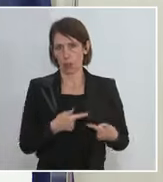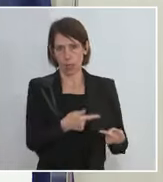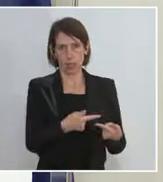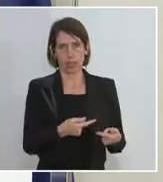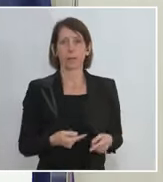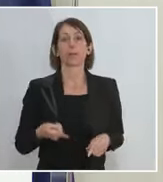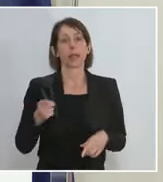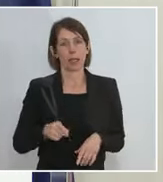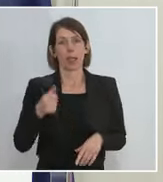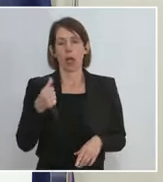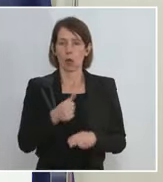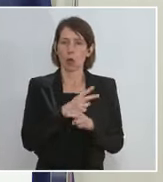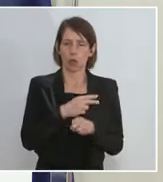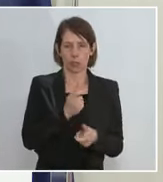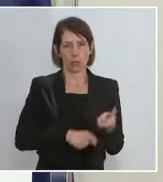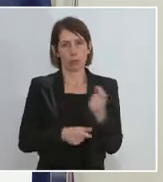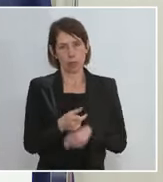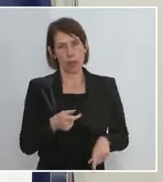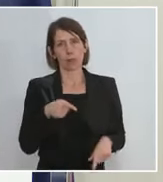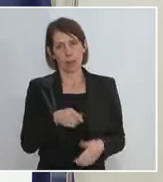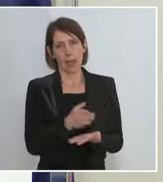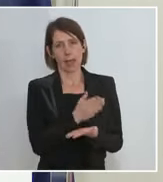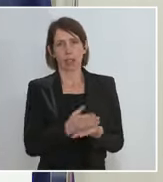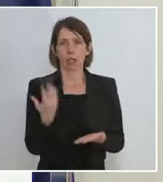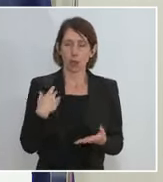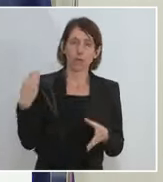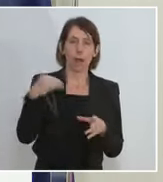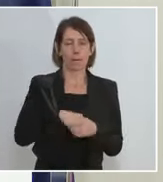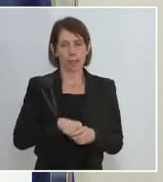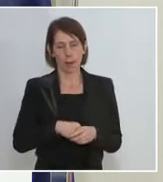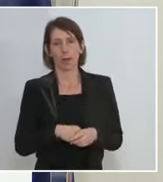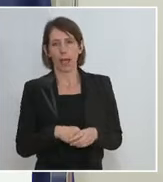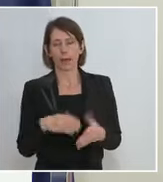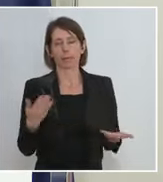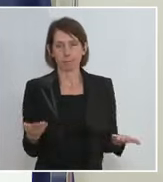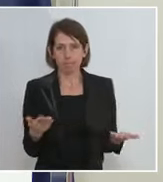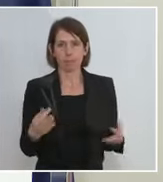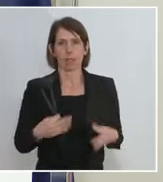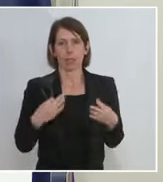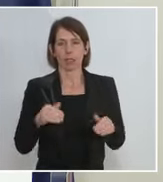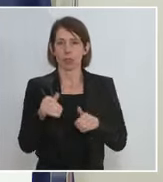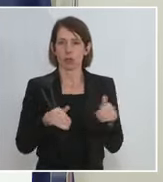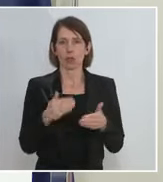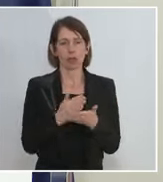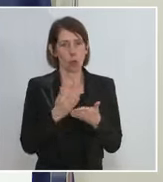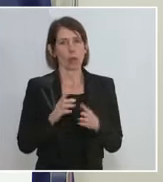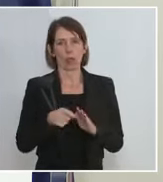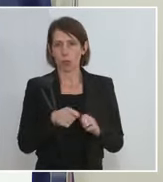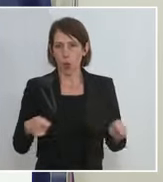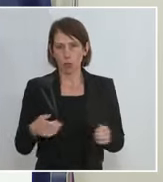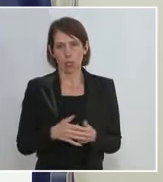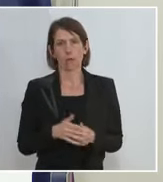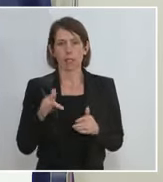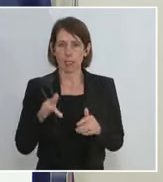ein österreichischer Beamte mitgewirkt. Der Gesundheitsminister hat hier auch Konsequenzen gezogen. Ich halte das für